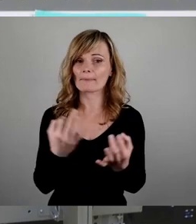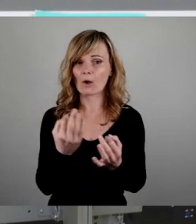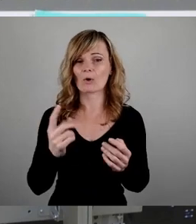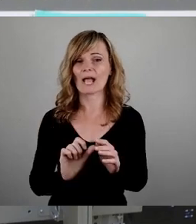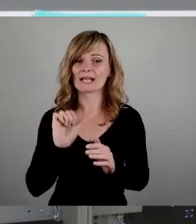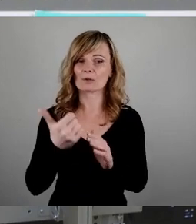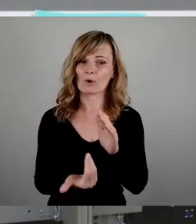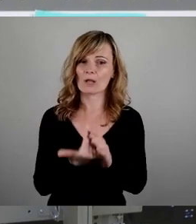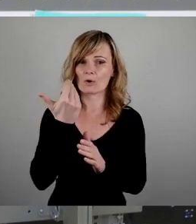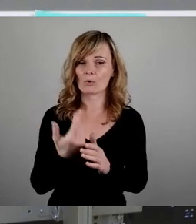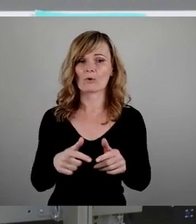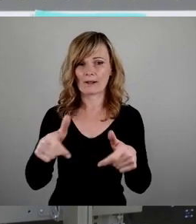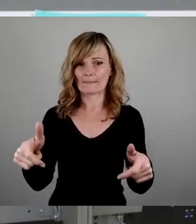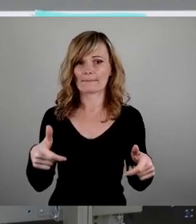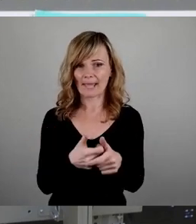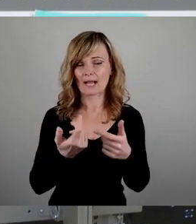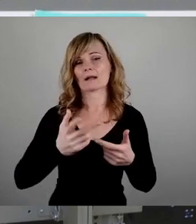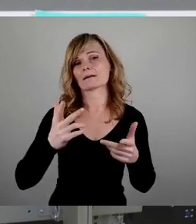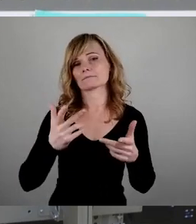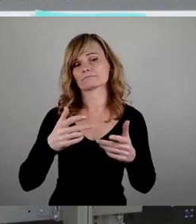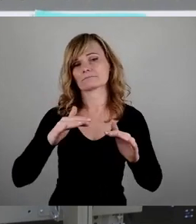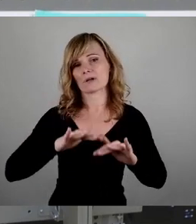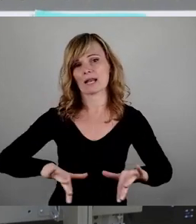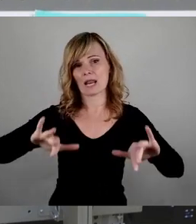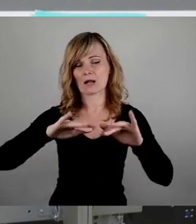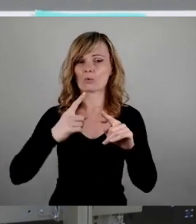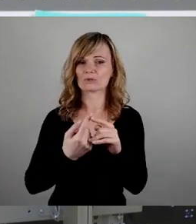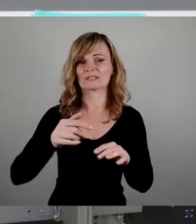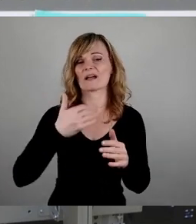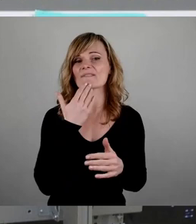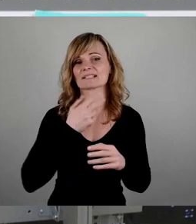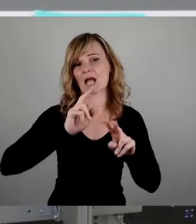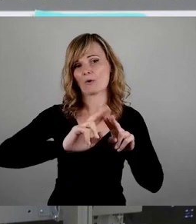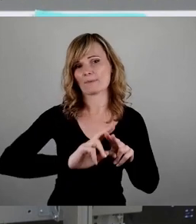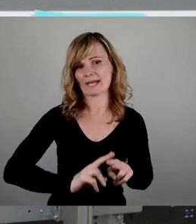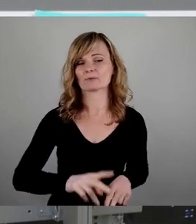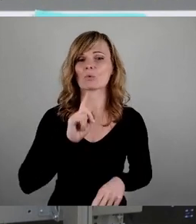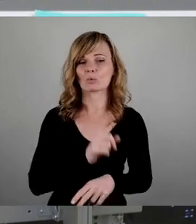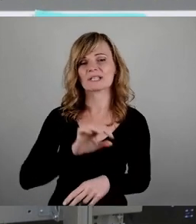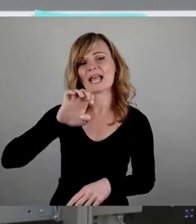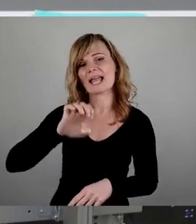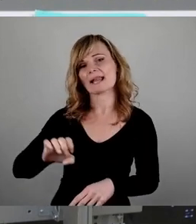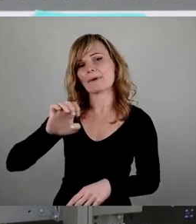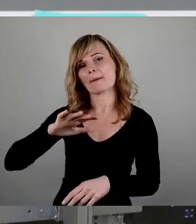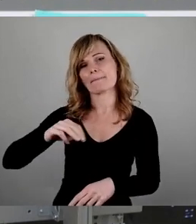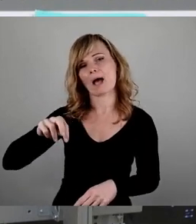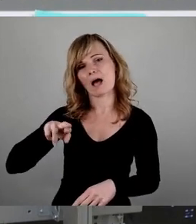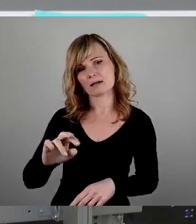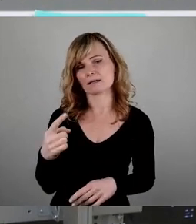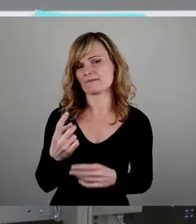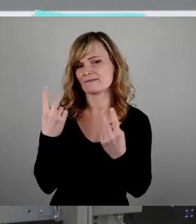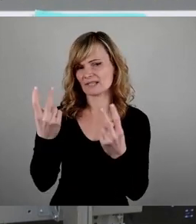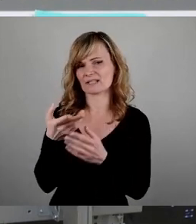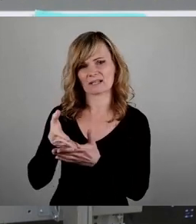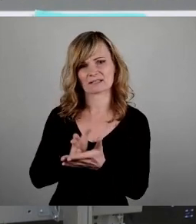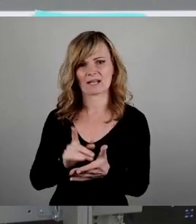Wasseraufbereitung in Dölzchen und wir bekennen uns zum Elber-Mare als wesentlichen Bestandteil der Bäderlandschaft und wichtigen Sport- und Freizeittreffen im Dresdner